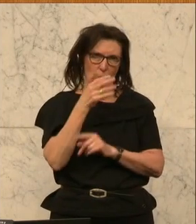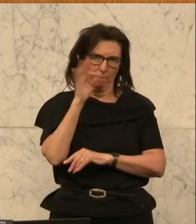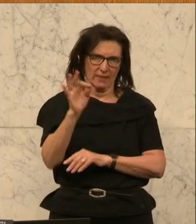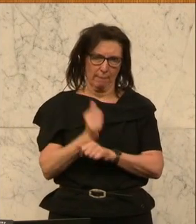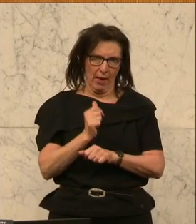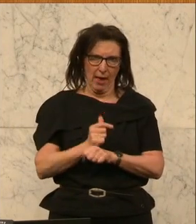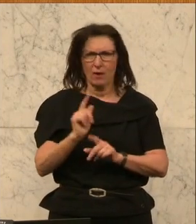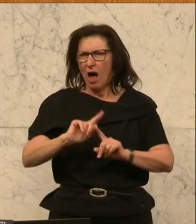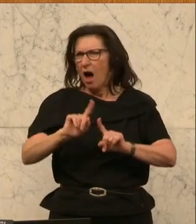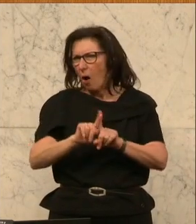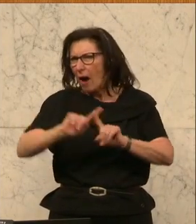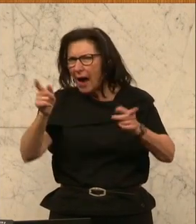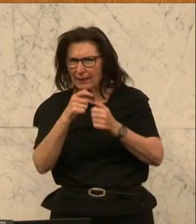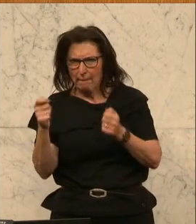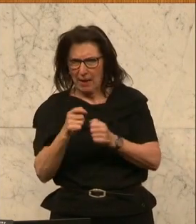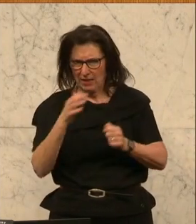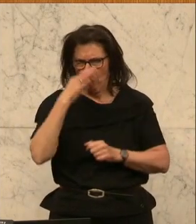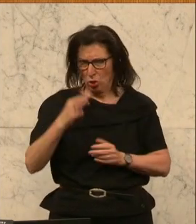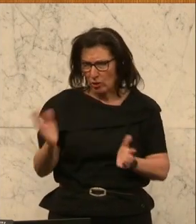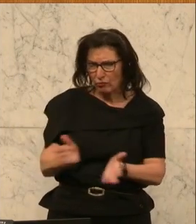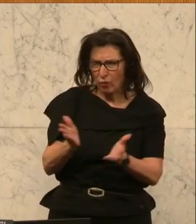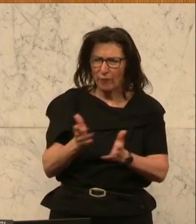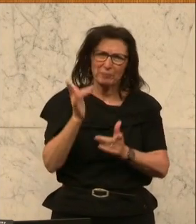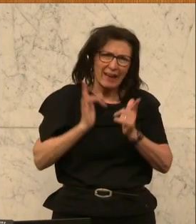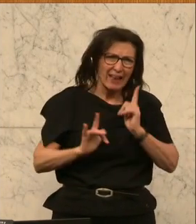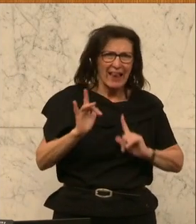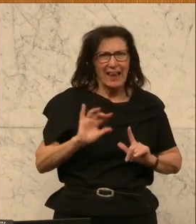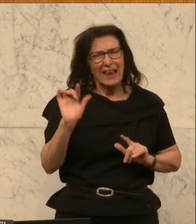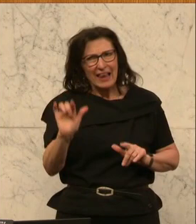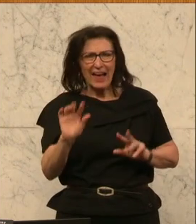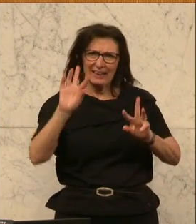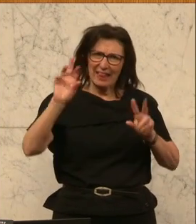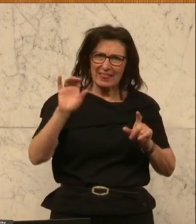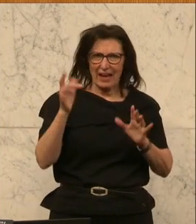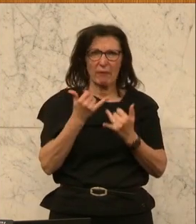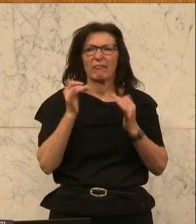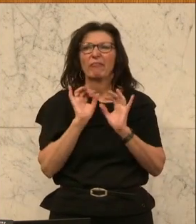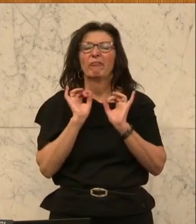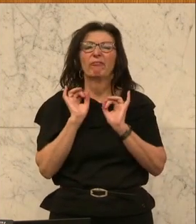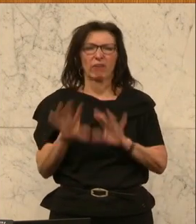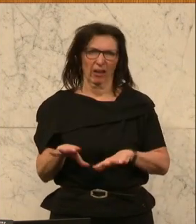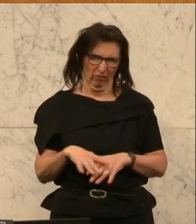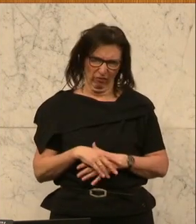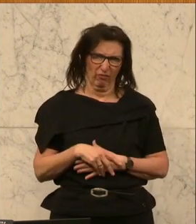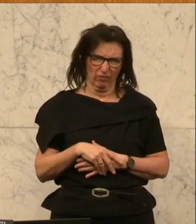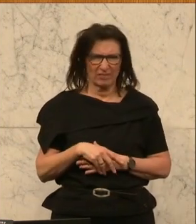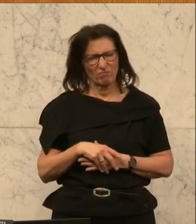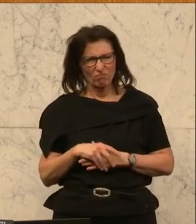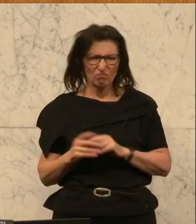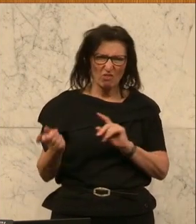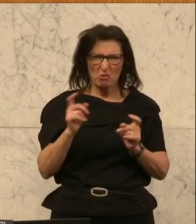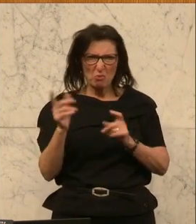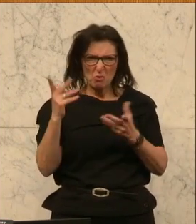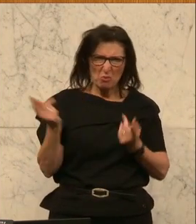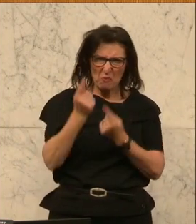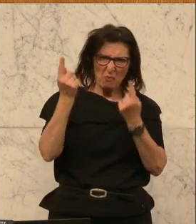Deutschfördermaßnahmen. Das ist ja leider ein, wie man gemerkt hat, sehr vergiftetes ideologisches Thema in den letzten Jahren gewesen, wo viel Polemik immer